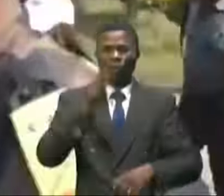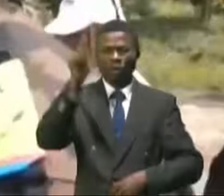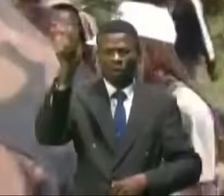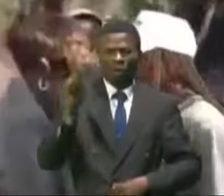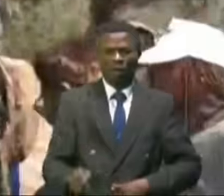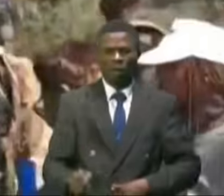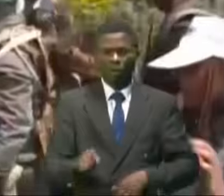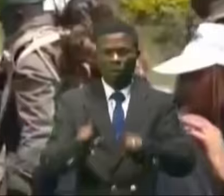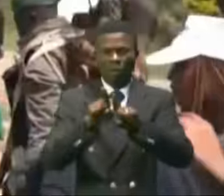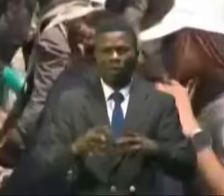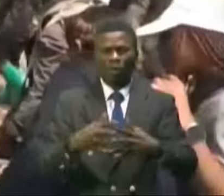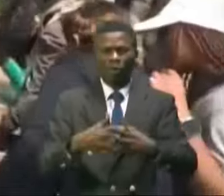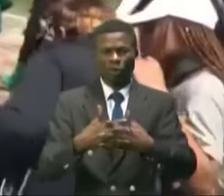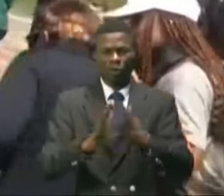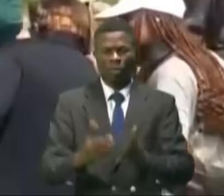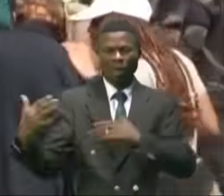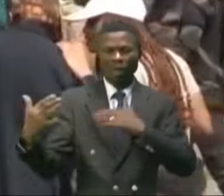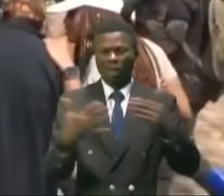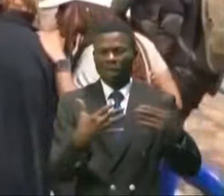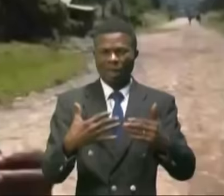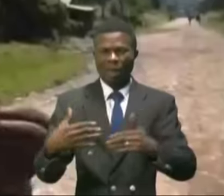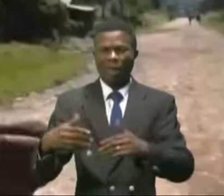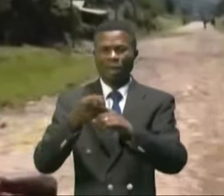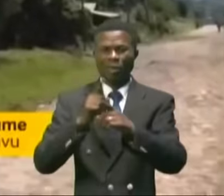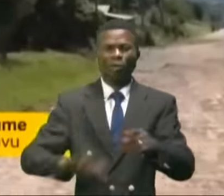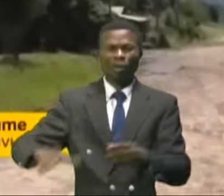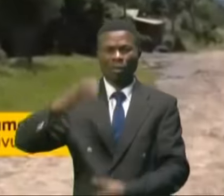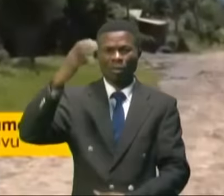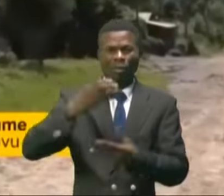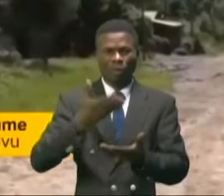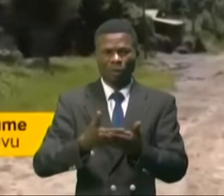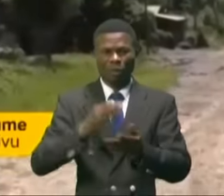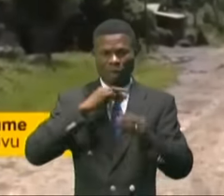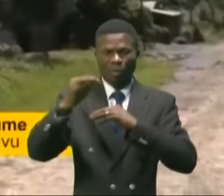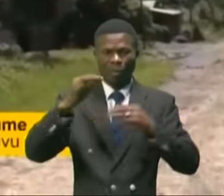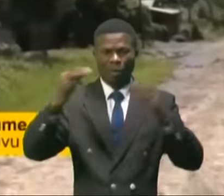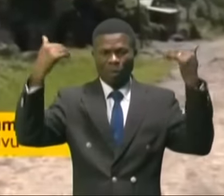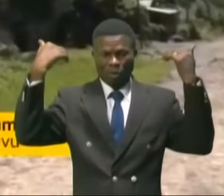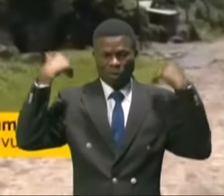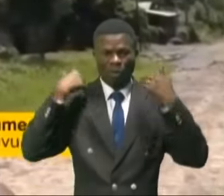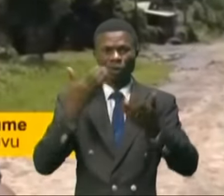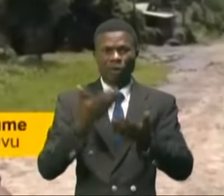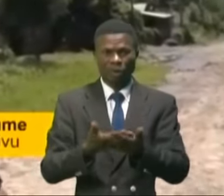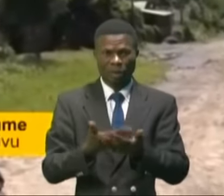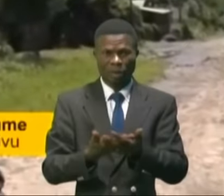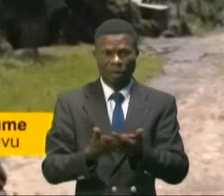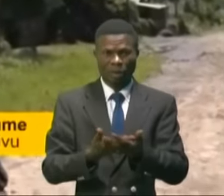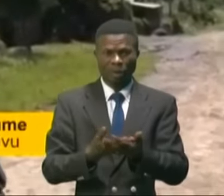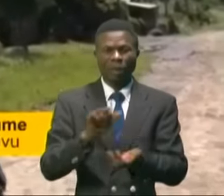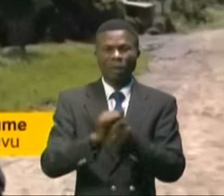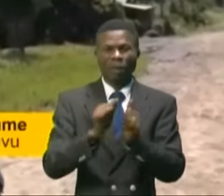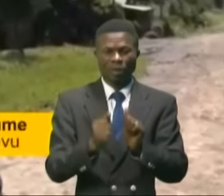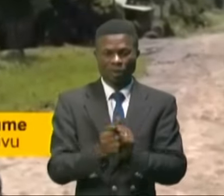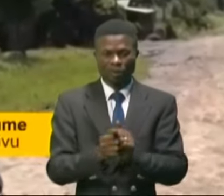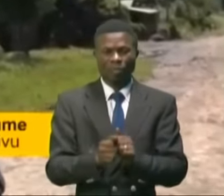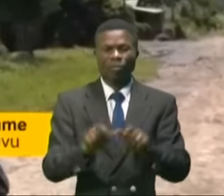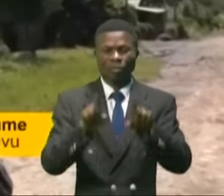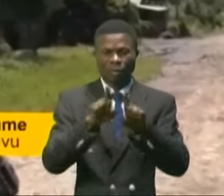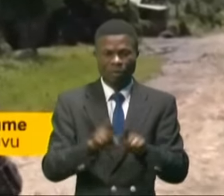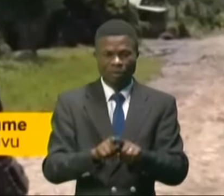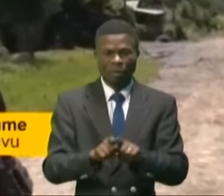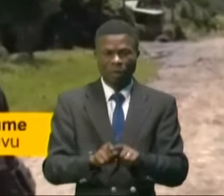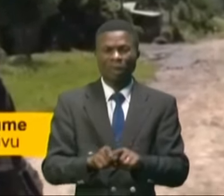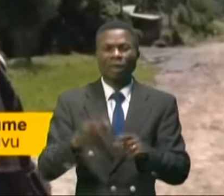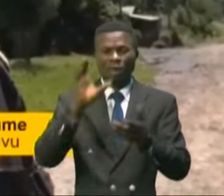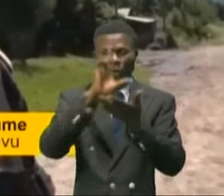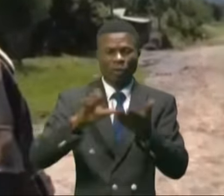ses partenaires dans cette guerre d'agression rwandaise. Le message du commandant des opérations au Nord et au Sud Kivu, le lieutenant